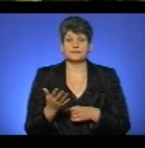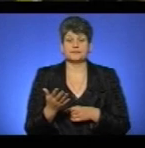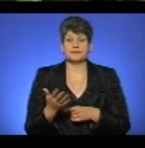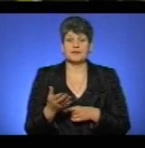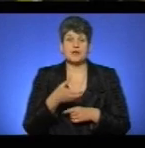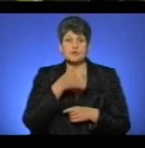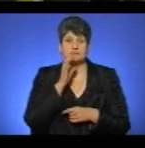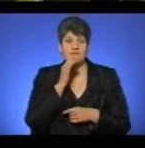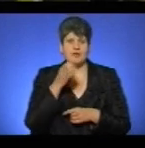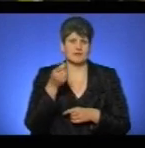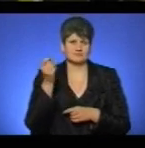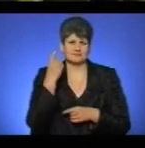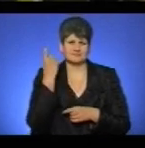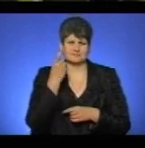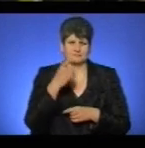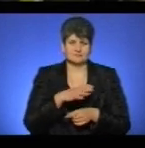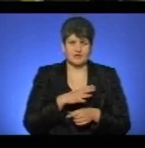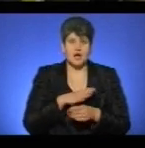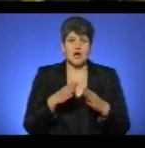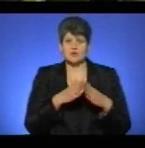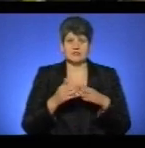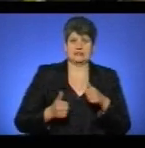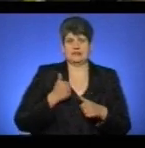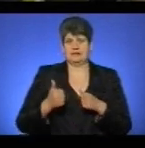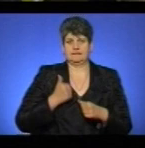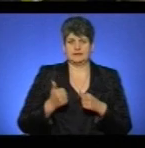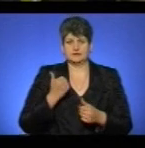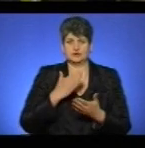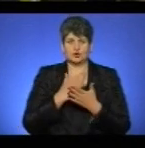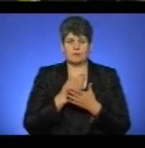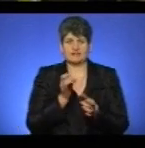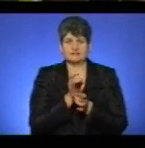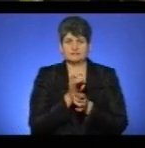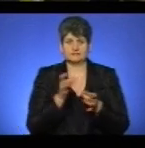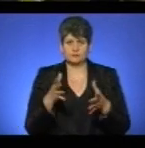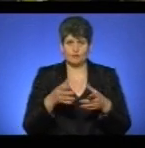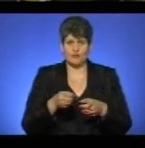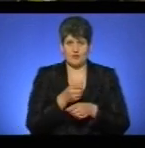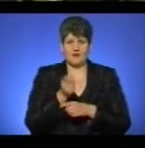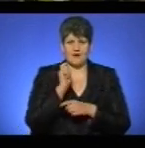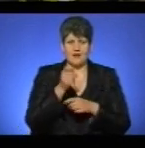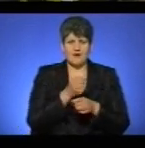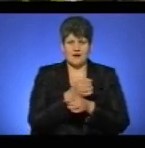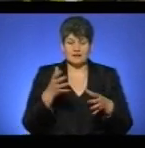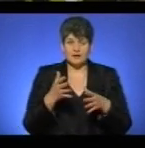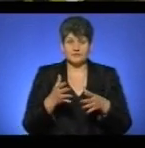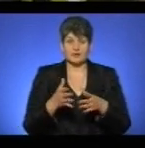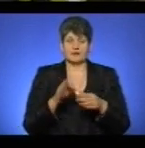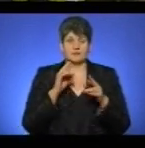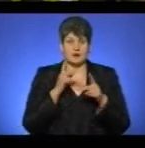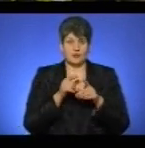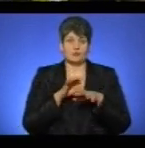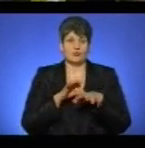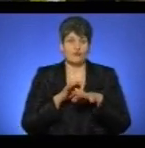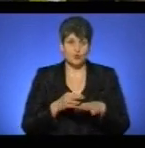Розпивали спиртні напої. Цей сусід вихвалявся, що має вибуховий пристрій. В результаті необережного поводження